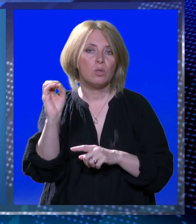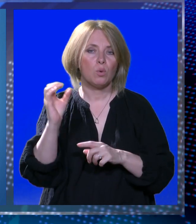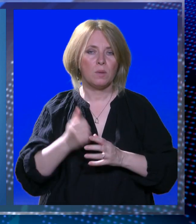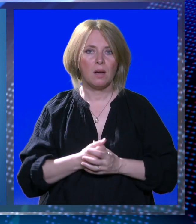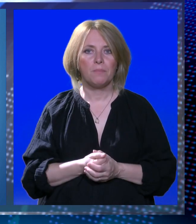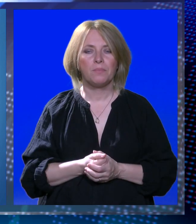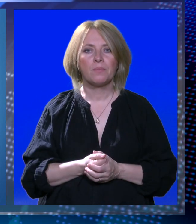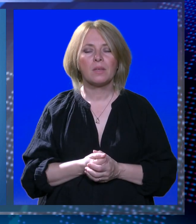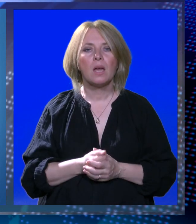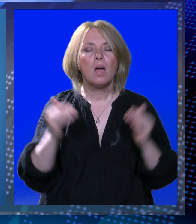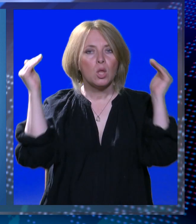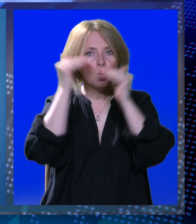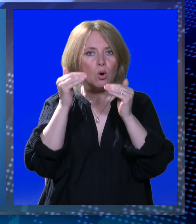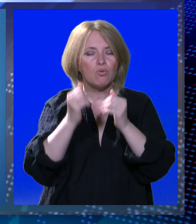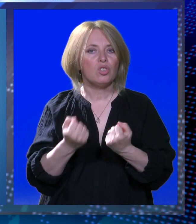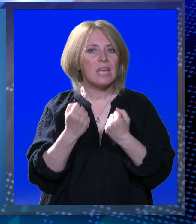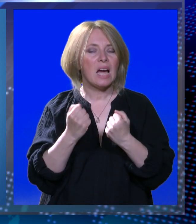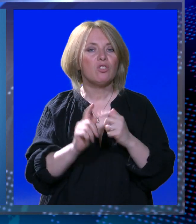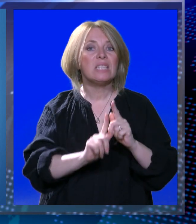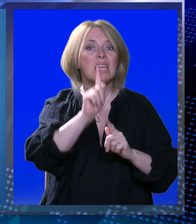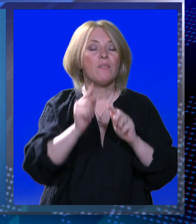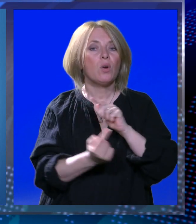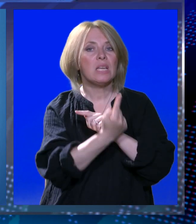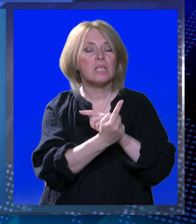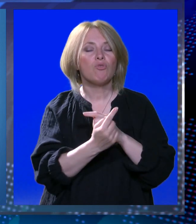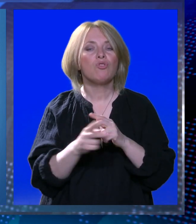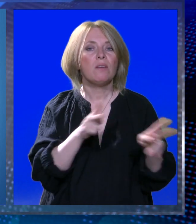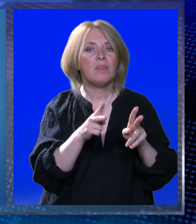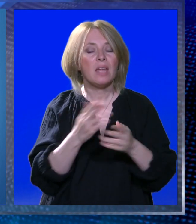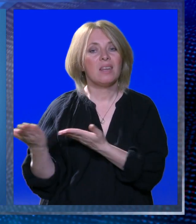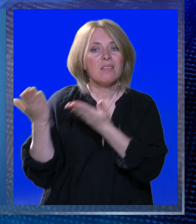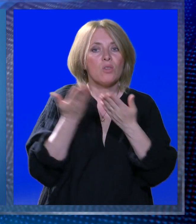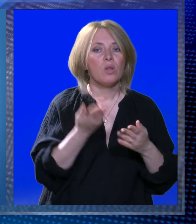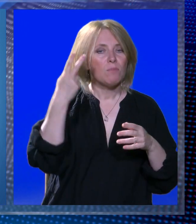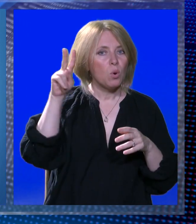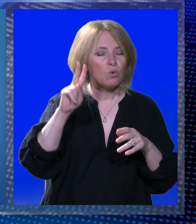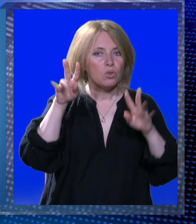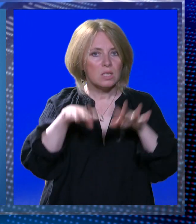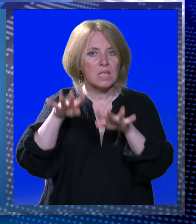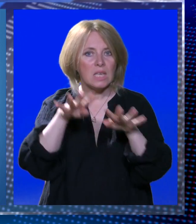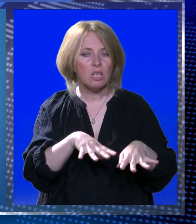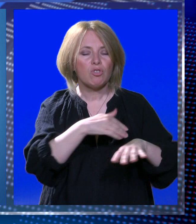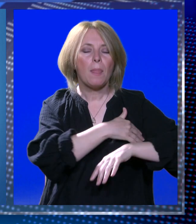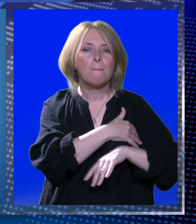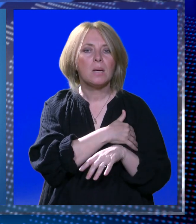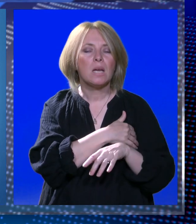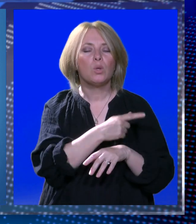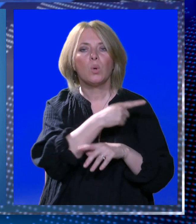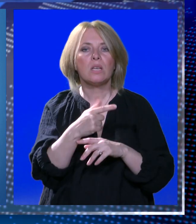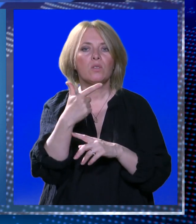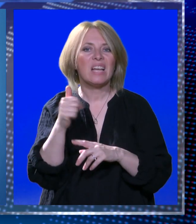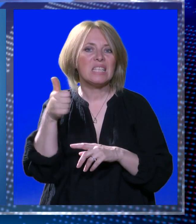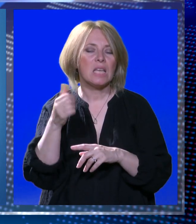C. Noću će jačati sjeveroistočni vjetar i donijeti mogućnost kiše. Temperatura zraka do 21